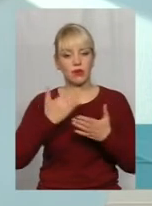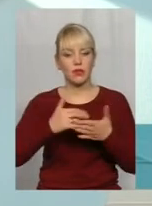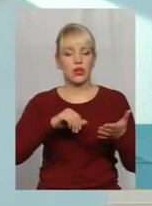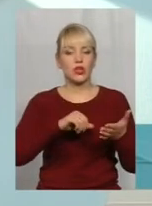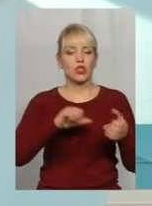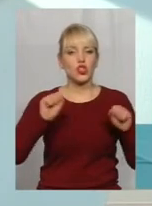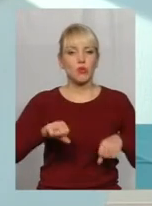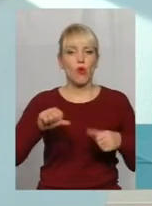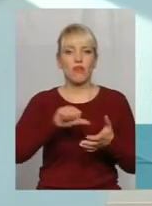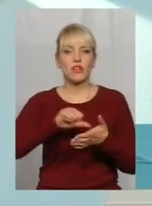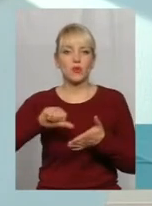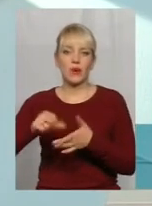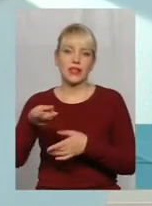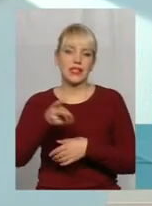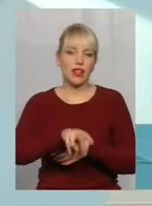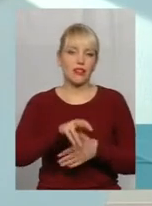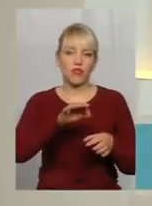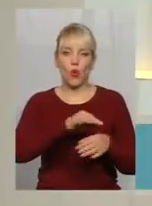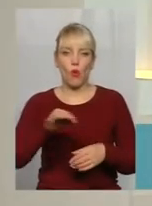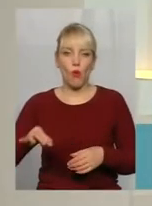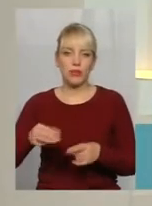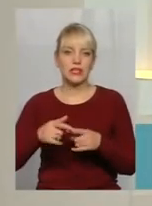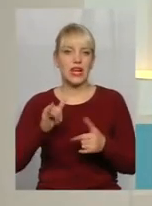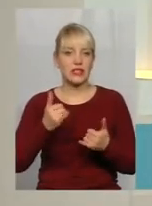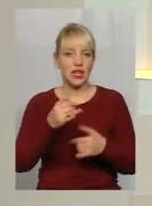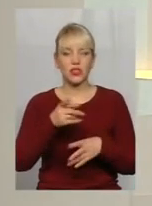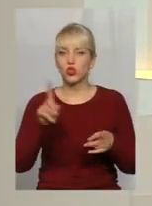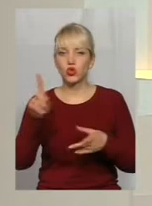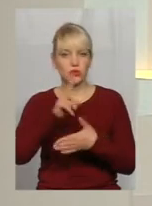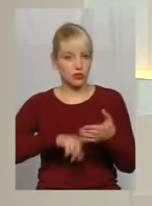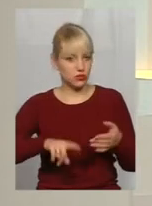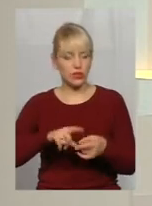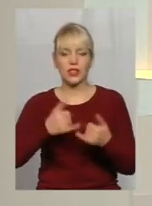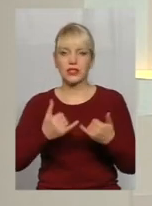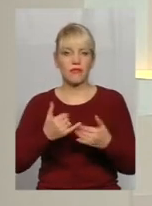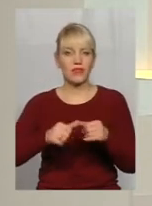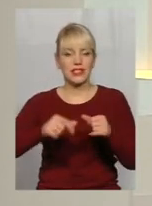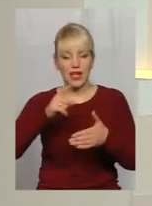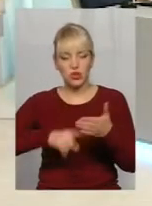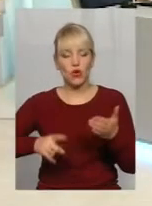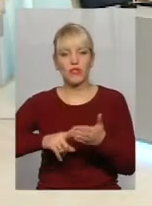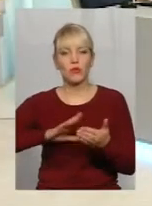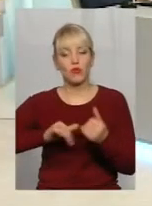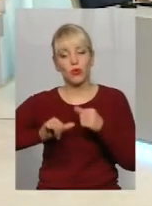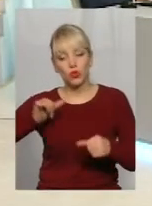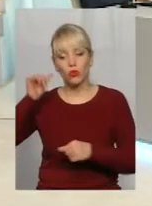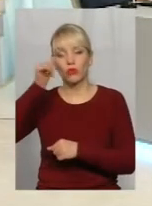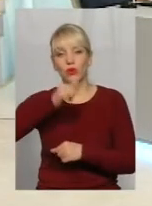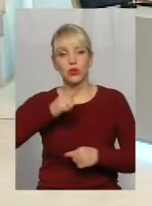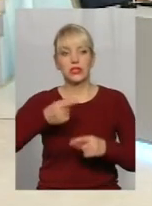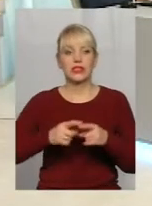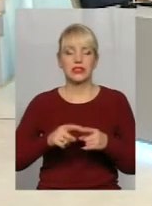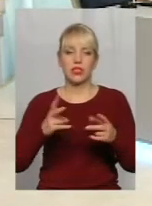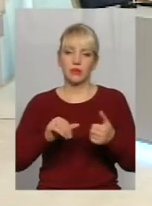за дві області. А зараз це скасували? Це не дозволяємо? скасували в минулому році. скажу, це треба